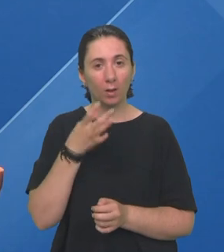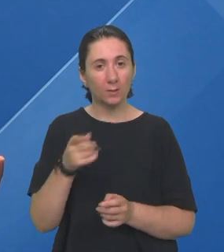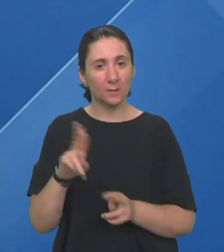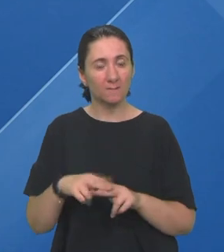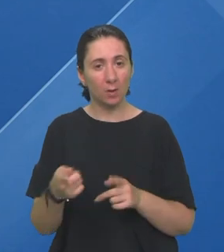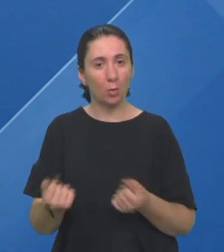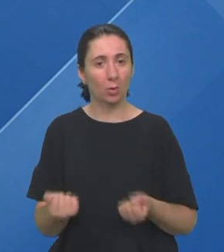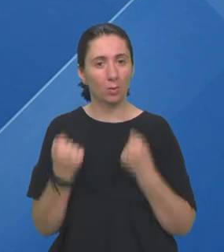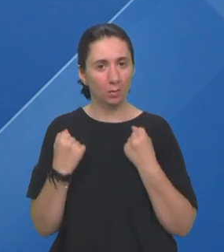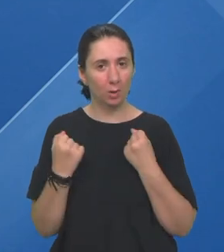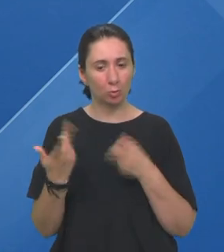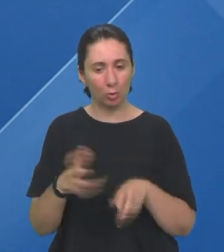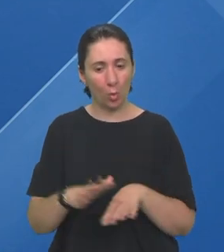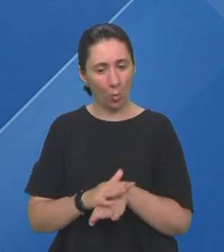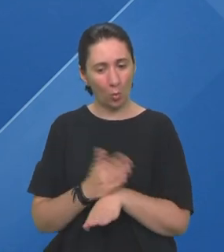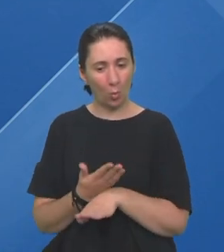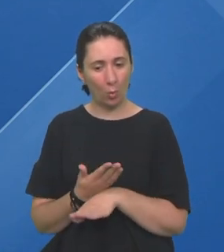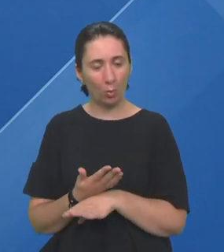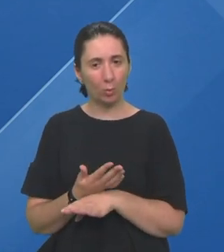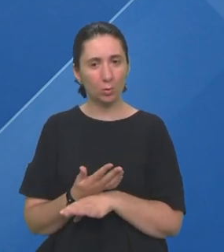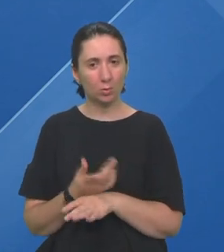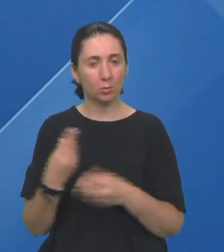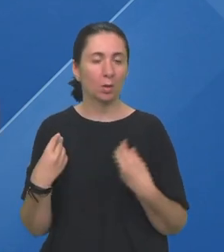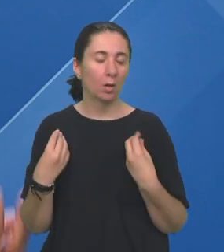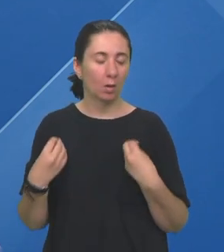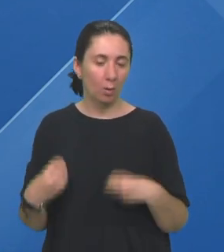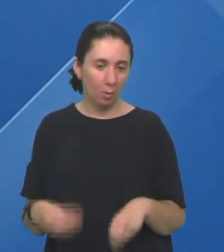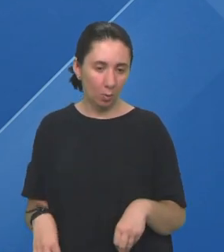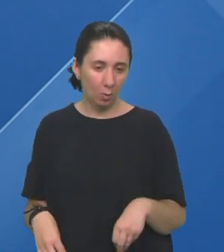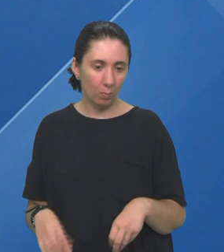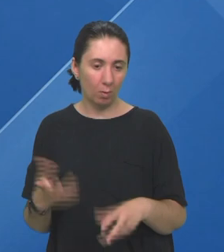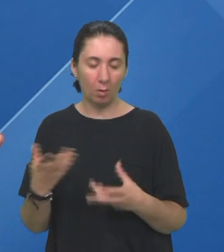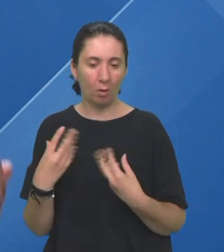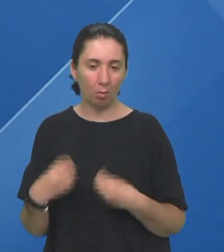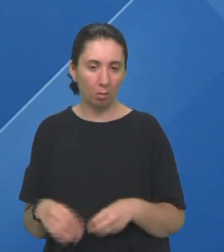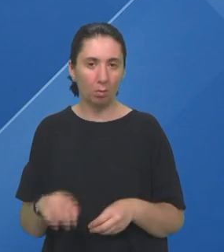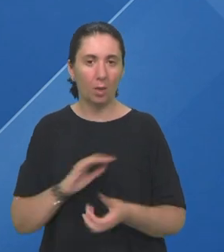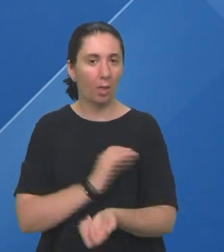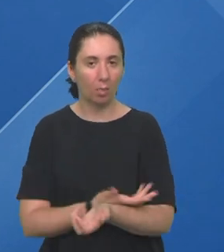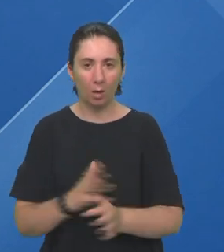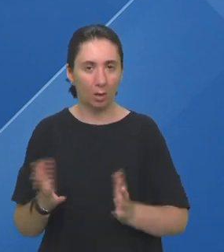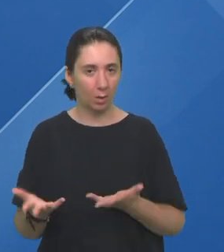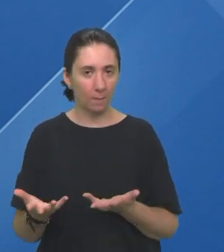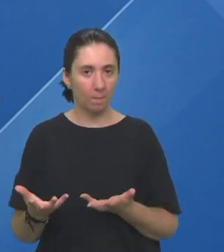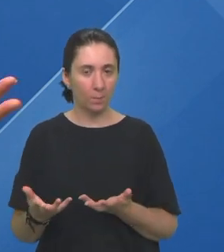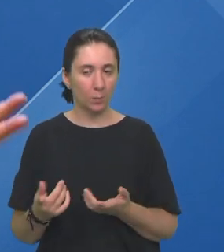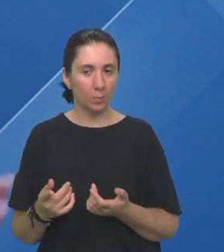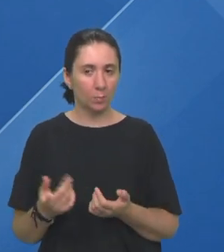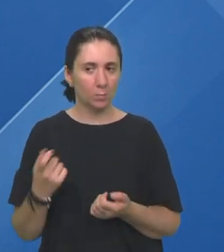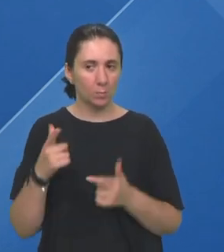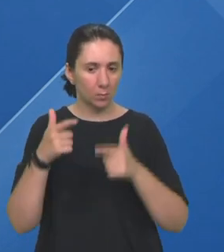stvarno teško I kad osjetiš da si se izmorio I da si istrpljena sva energija koju imaš Onda si